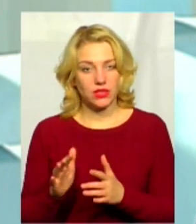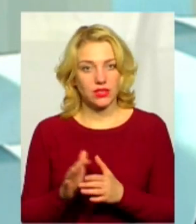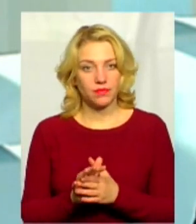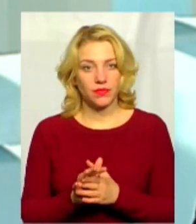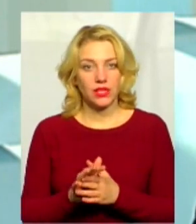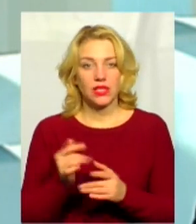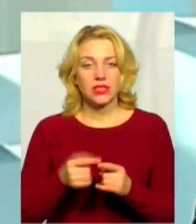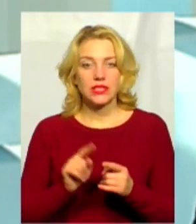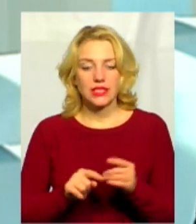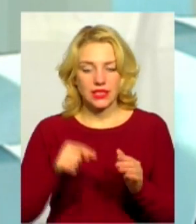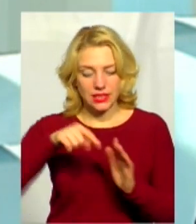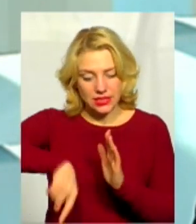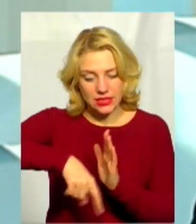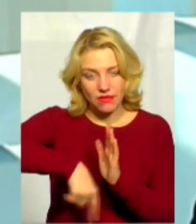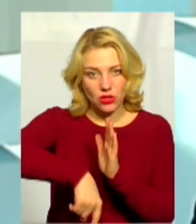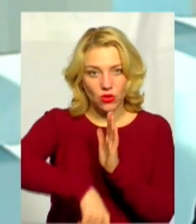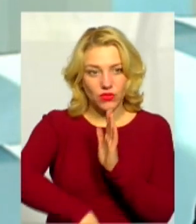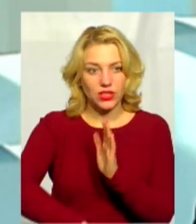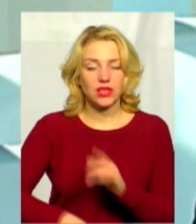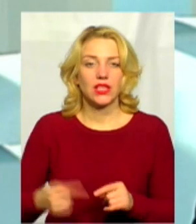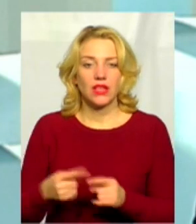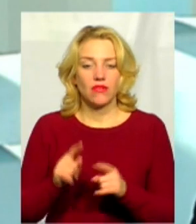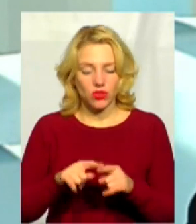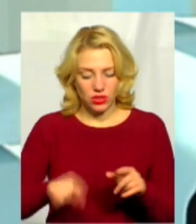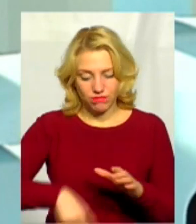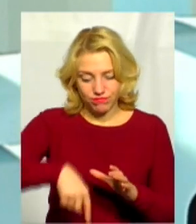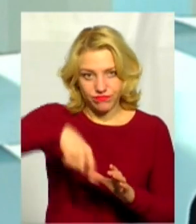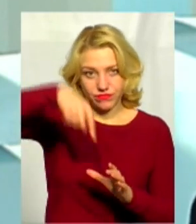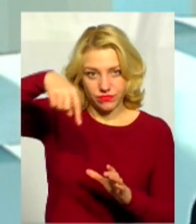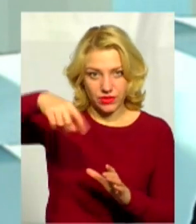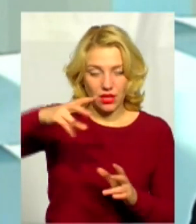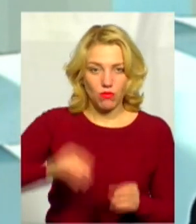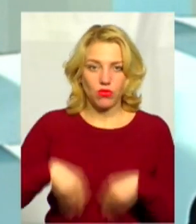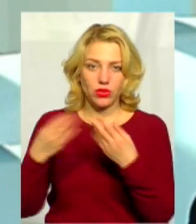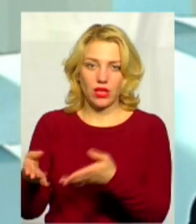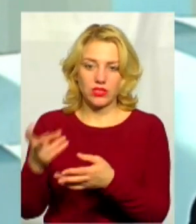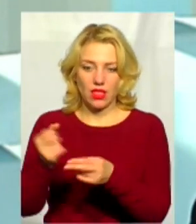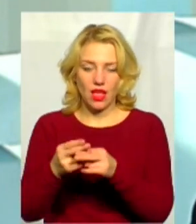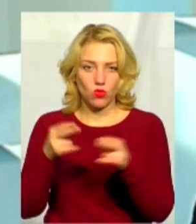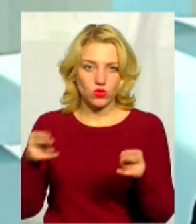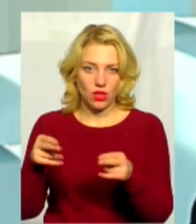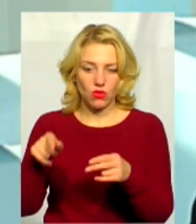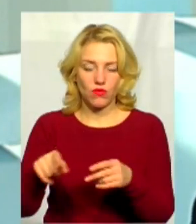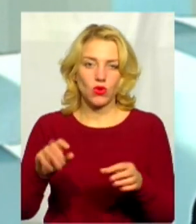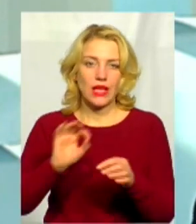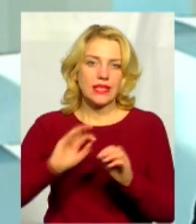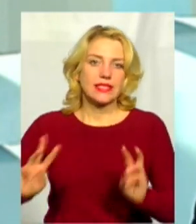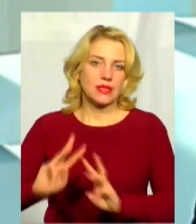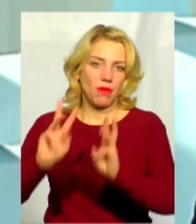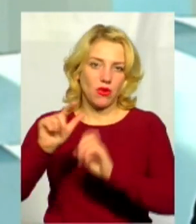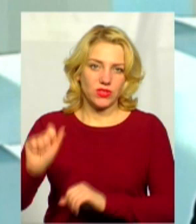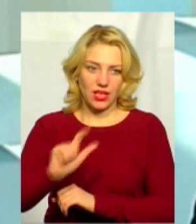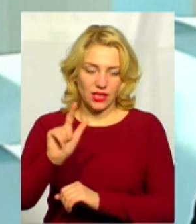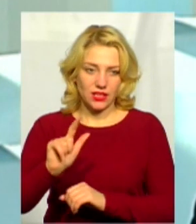з цих свердловин. Через гребінки, відповідно, воно подається на установку, спалюється газ, відповідно,